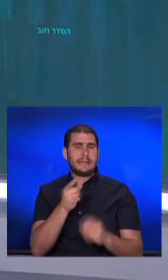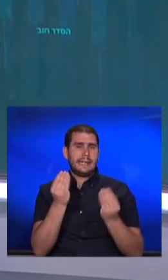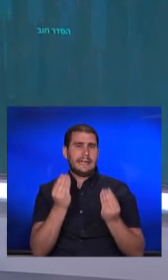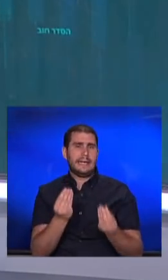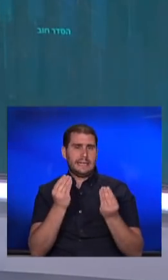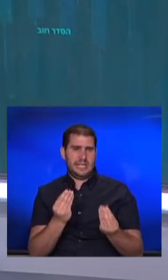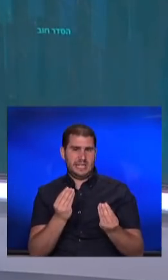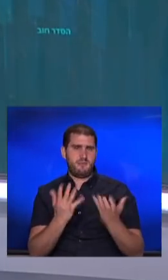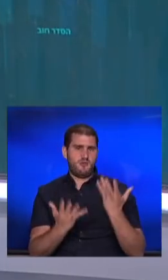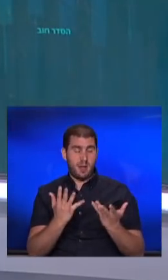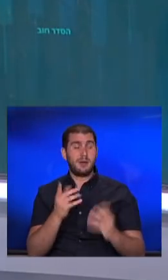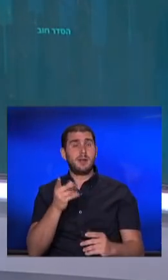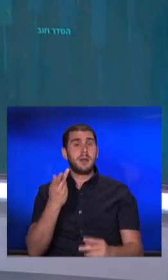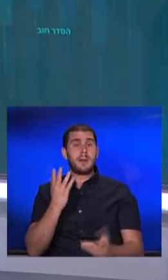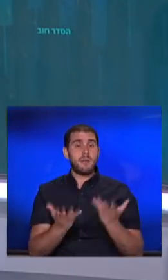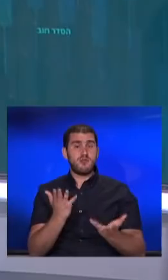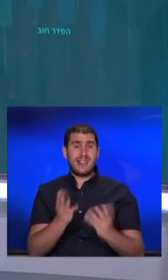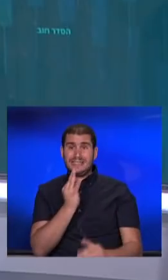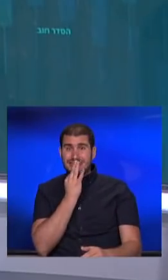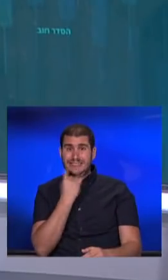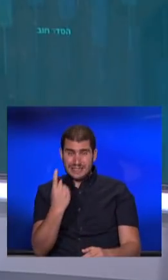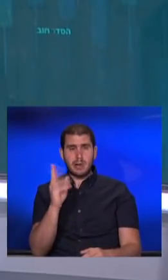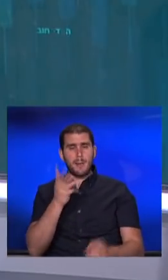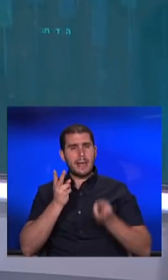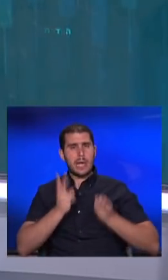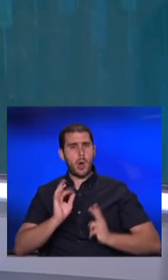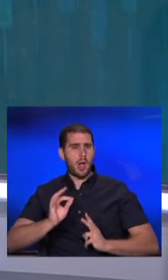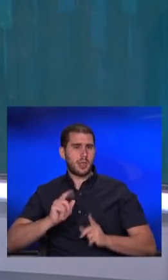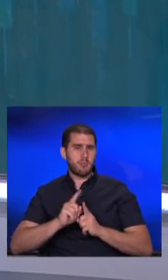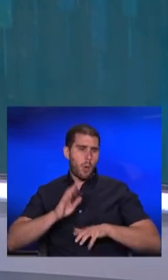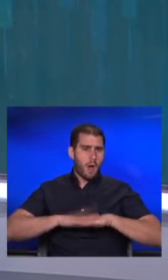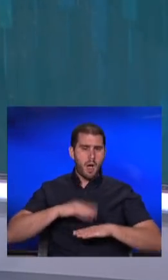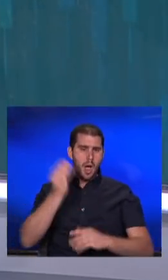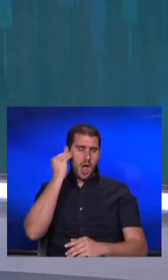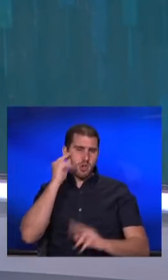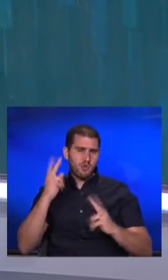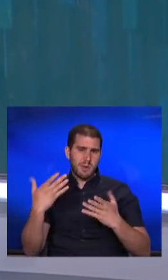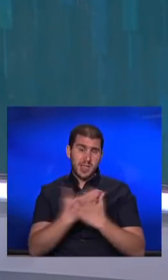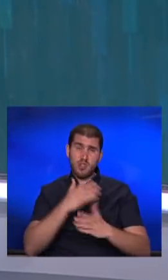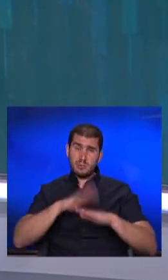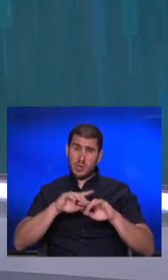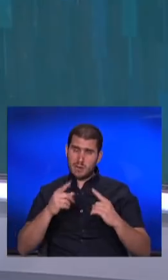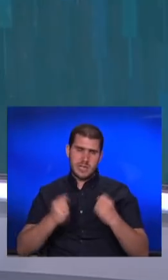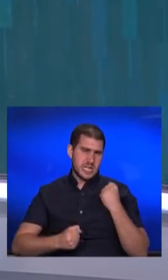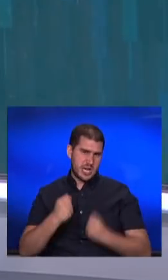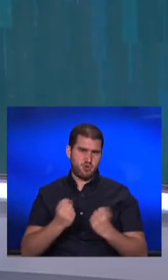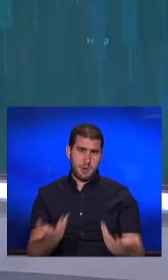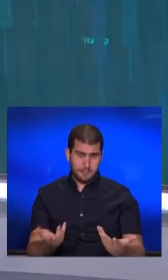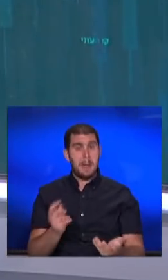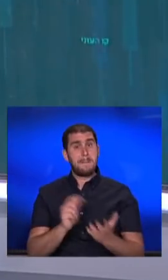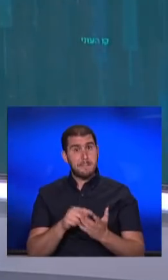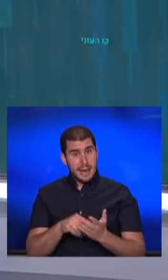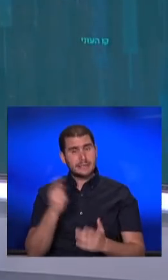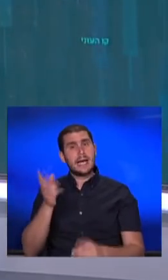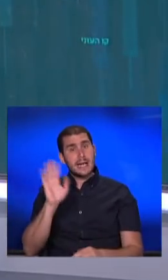יותר, ושבניגוד לאנשים צעירים יותר, גם היכולת שלהם לעבור הכשרה מחדש למקצועות אחרים קשה יותר. לכן כנראה